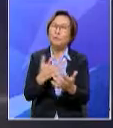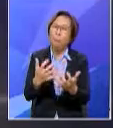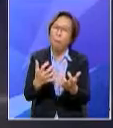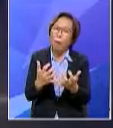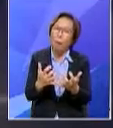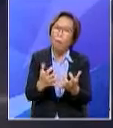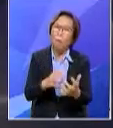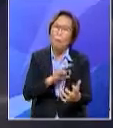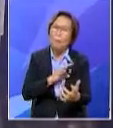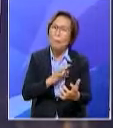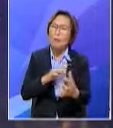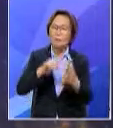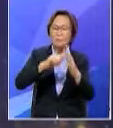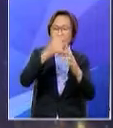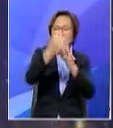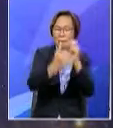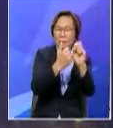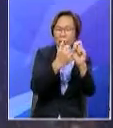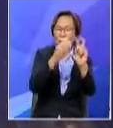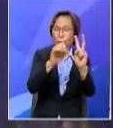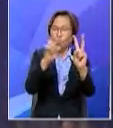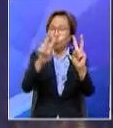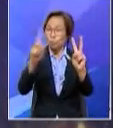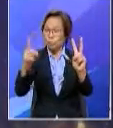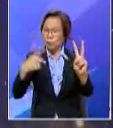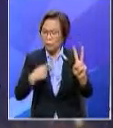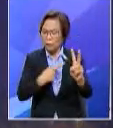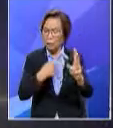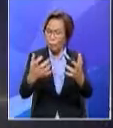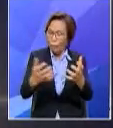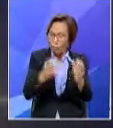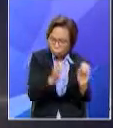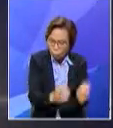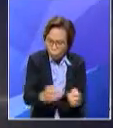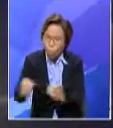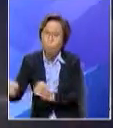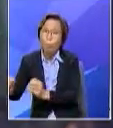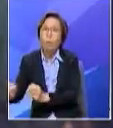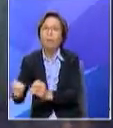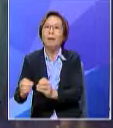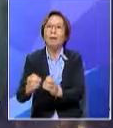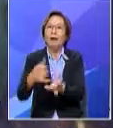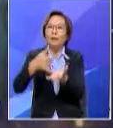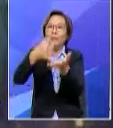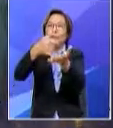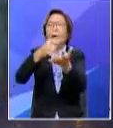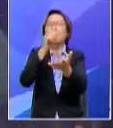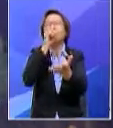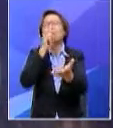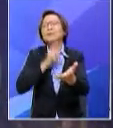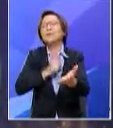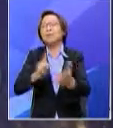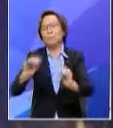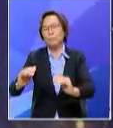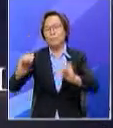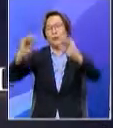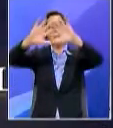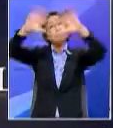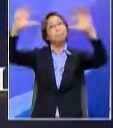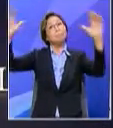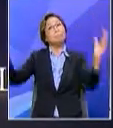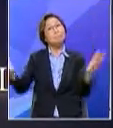mulai tahun depan kita nak menganjurkan anugerah nasyid Malaysia peringkat antarabangsa